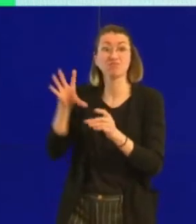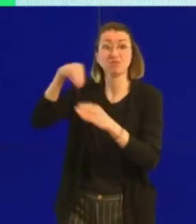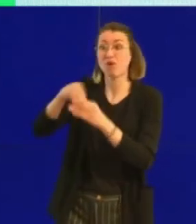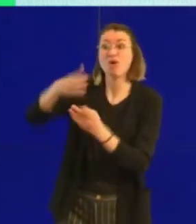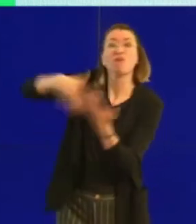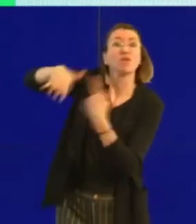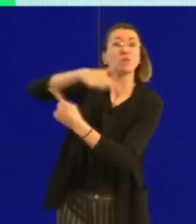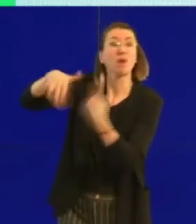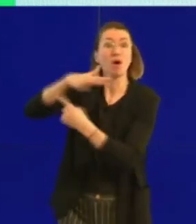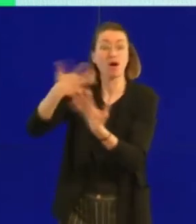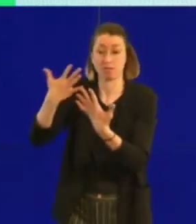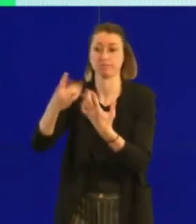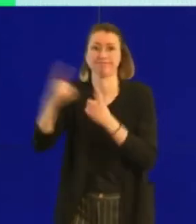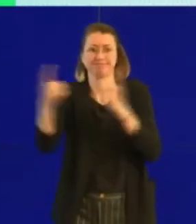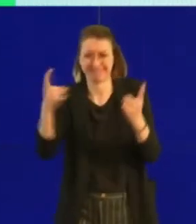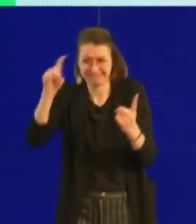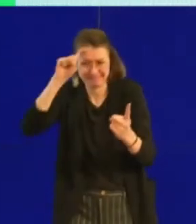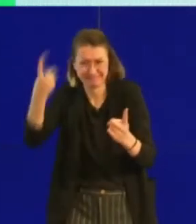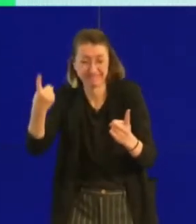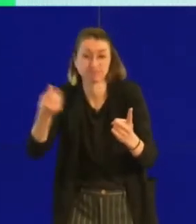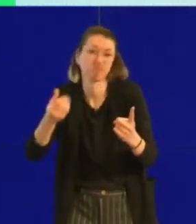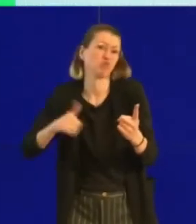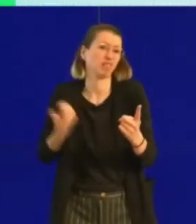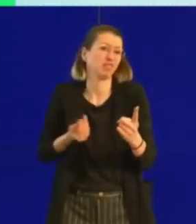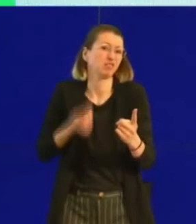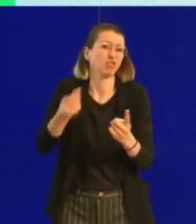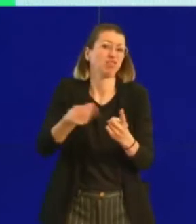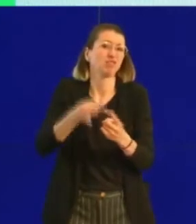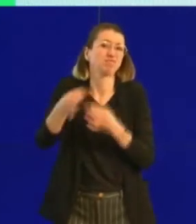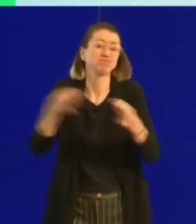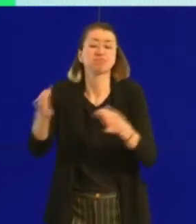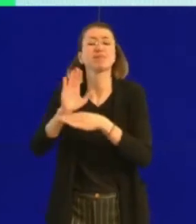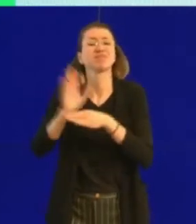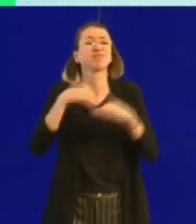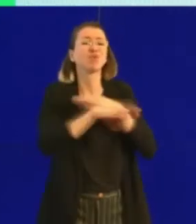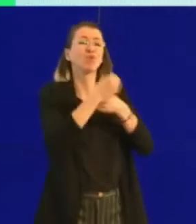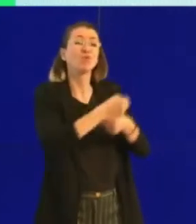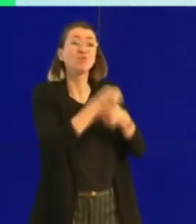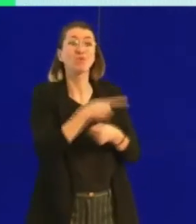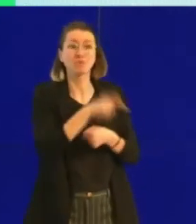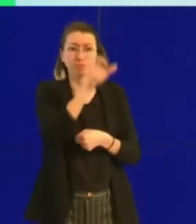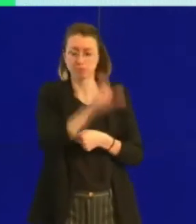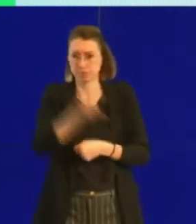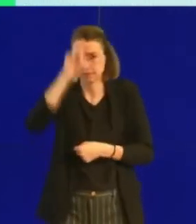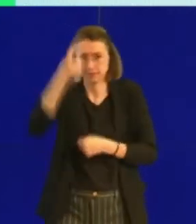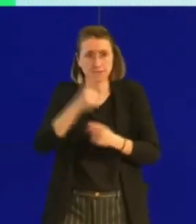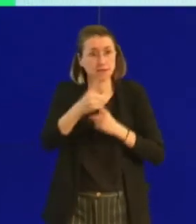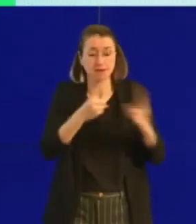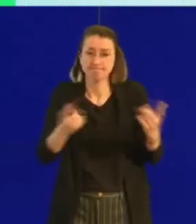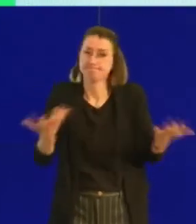physique est plus difficile. On pense notamment aux maisons de repos, pense à certaines institutions où les personnes